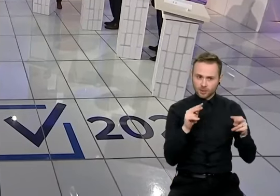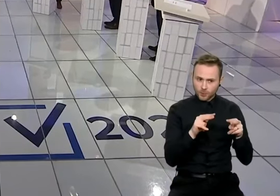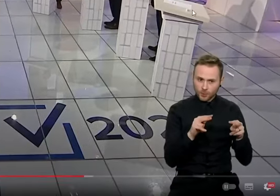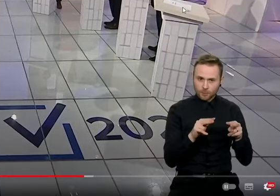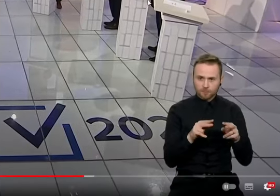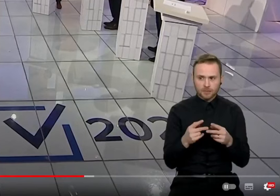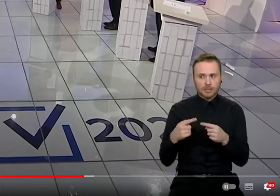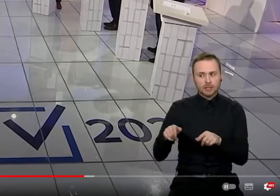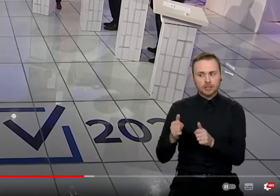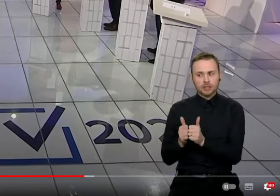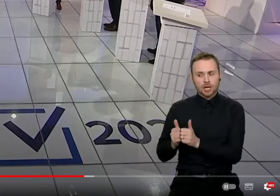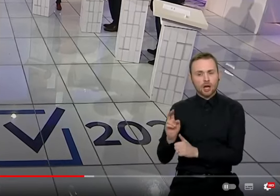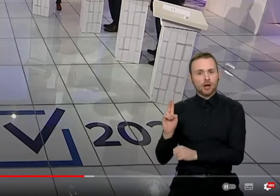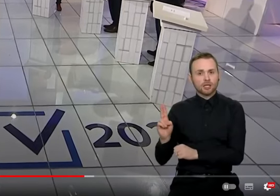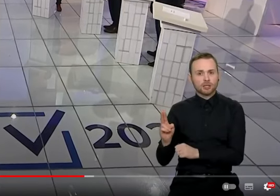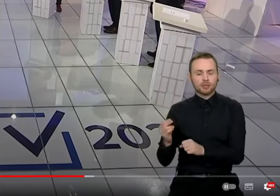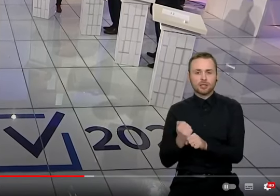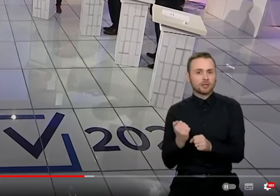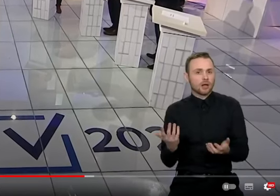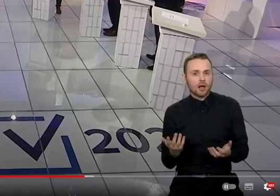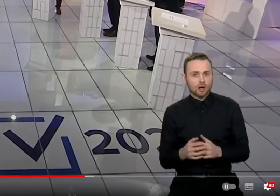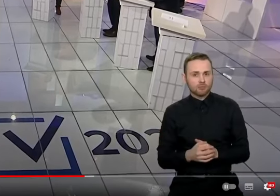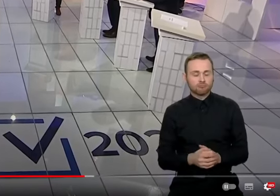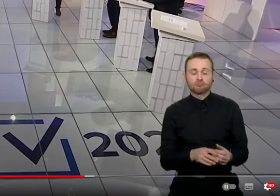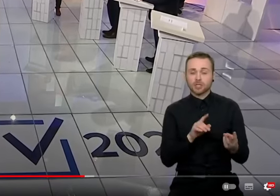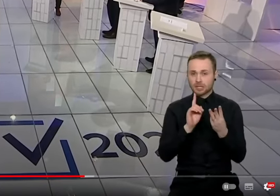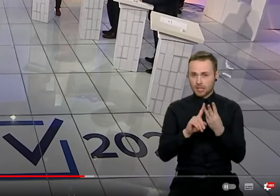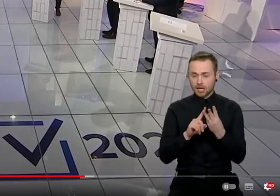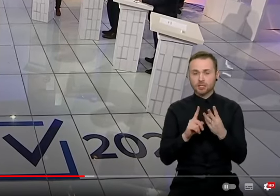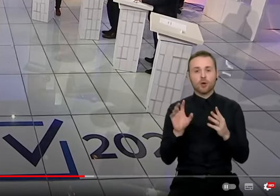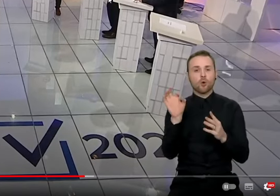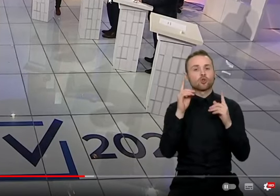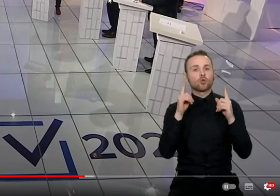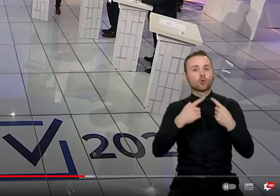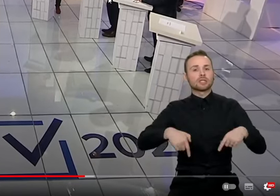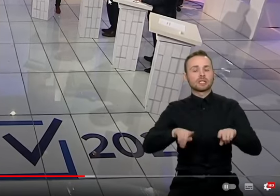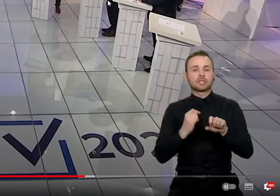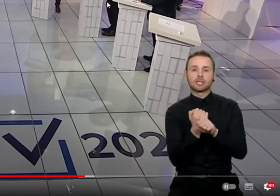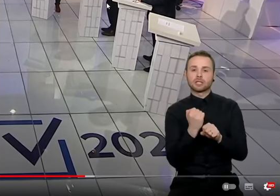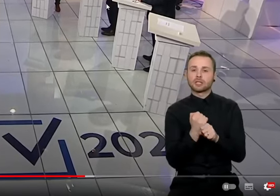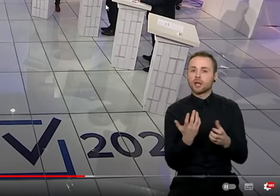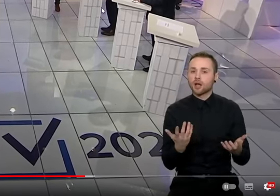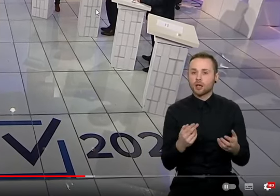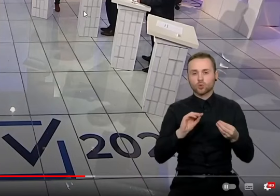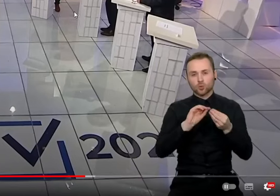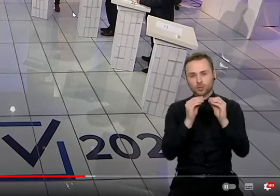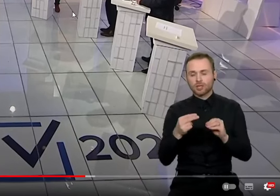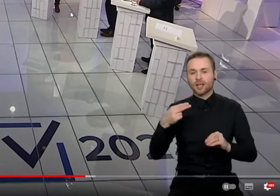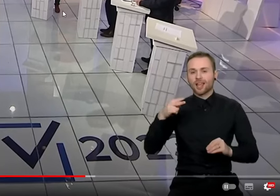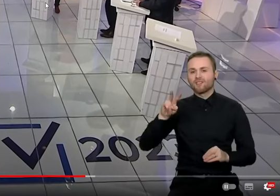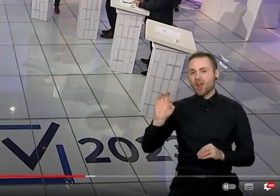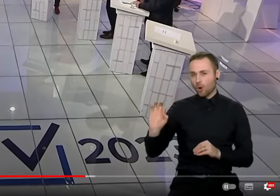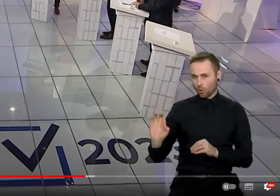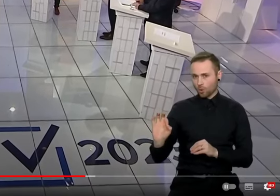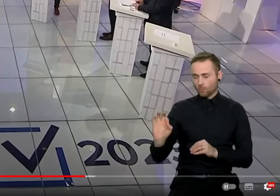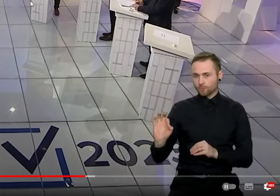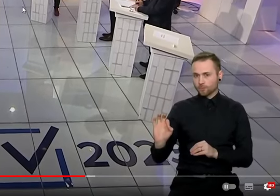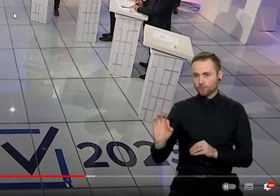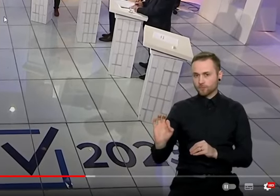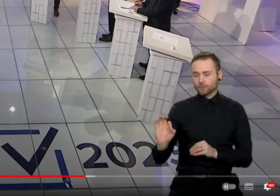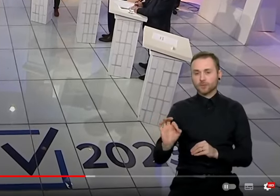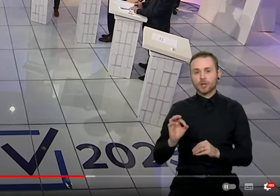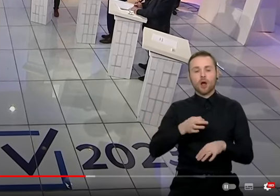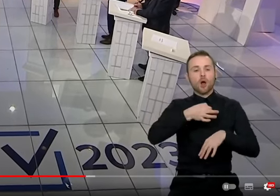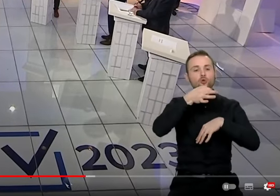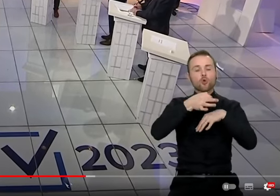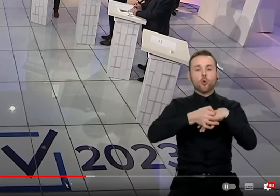vaikais, kurie yra šalia manęs. Ir trečias dalykas, ką reikia daryti saugos rytie, tai susitarti aiškiai su nebėriausybinėmis organizacijomis, kaip dalinsime